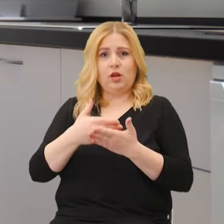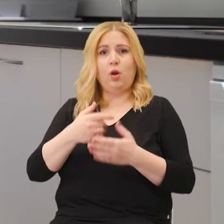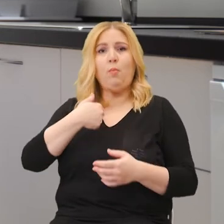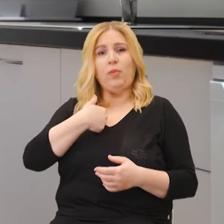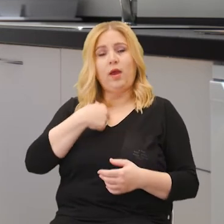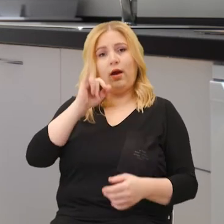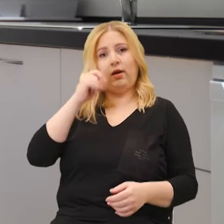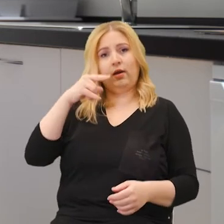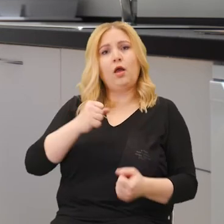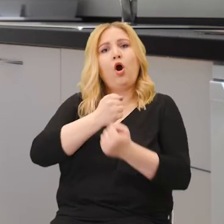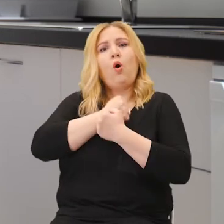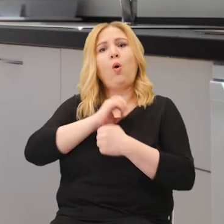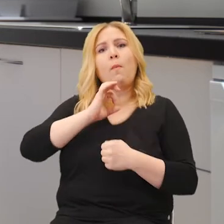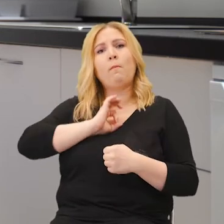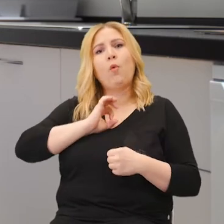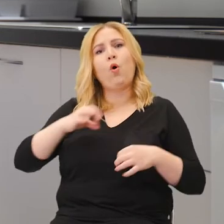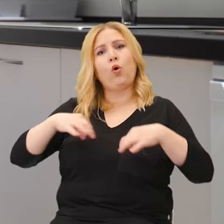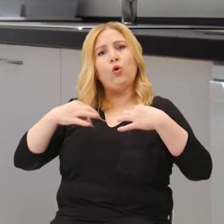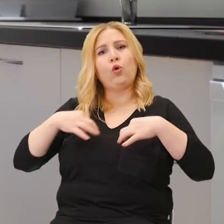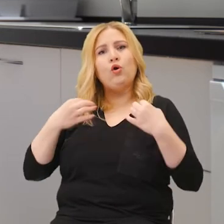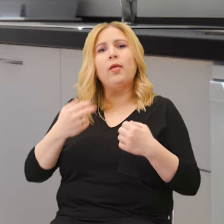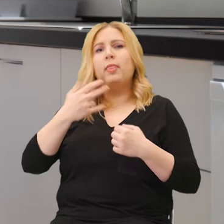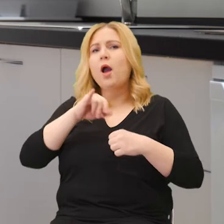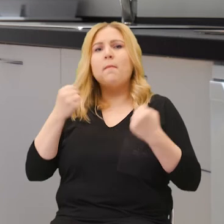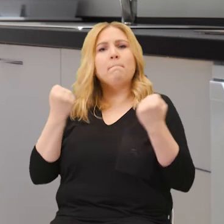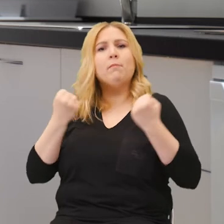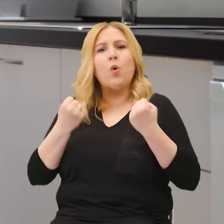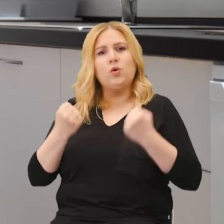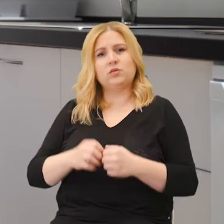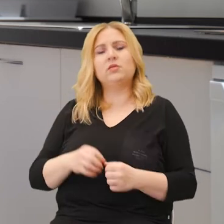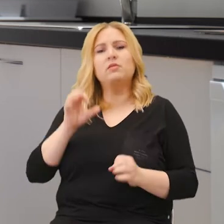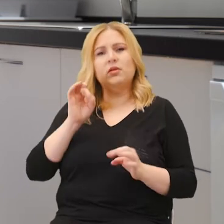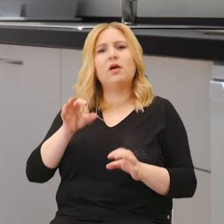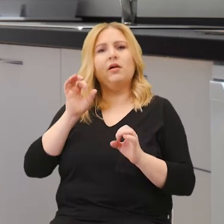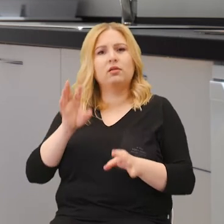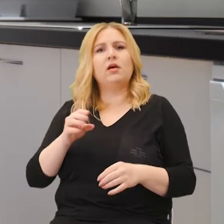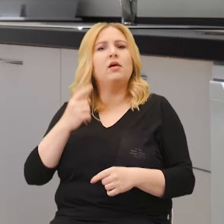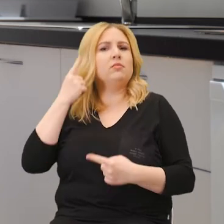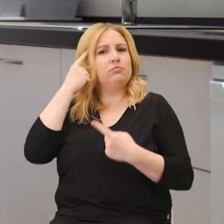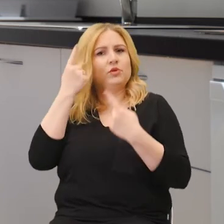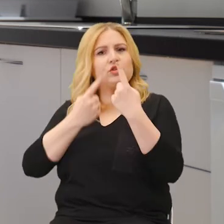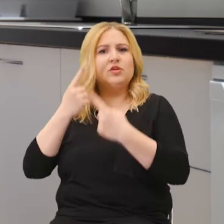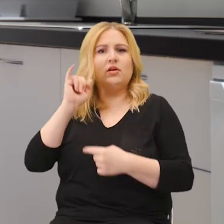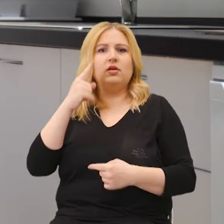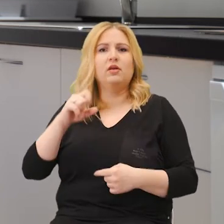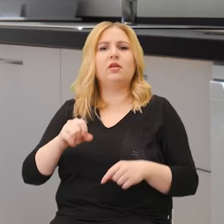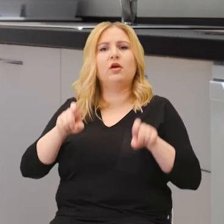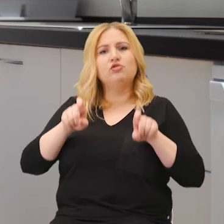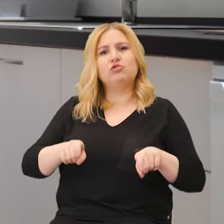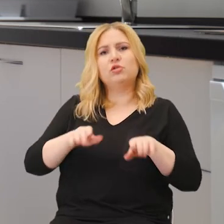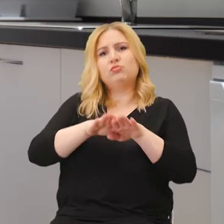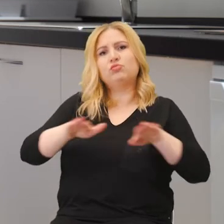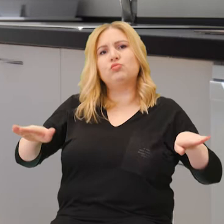kocha ich tak mocno, najmocniej ze wszystkich? No tak, no tak, myślała sobie Ida, tkwiąc beznadziejnie przy pustym